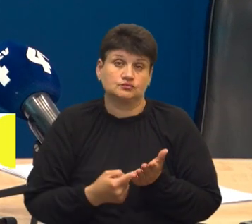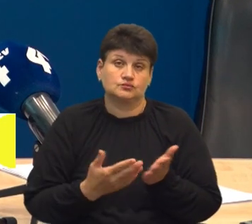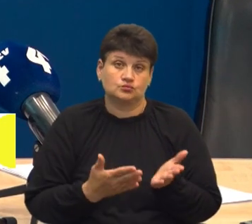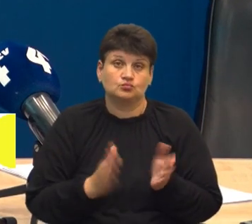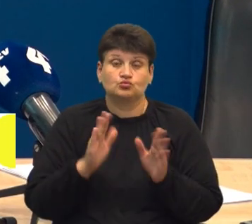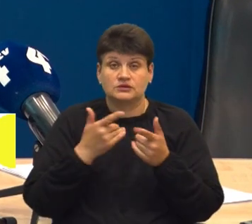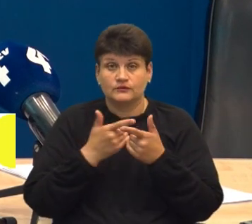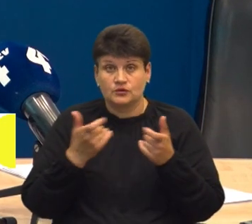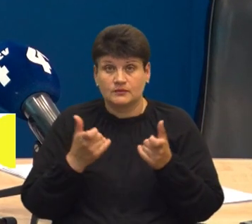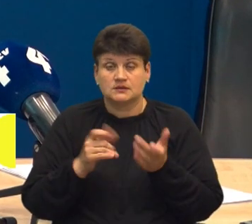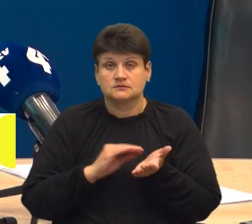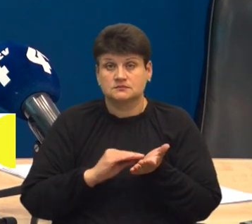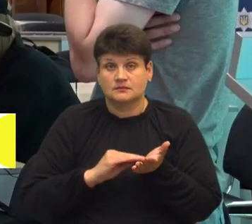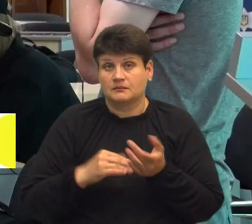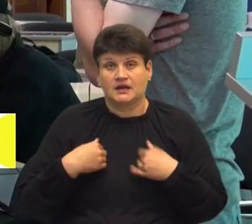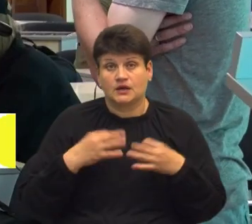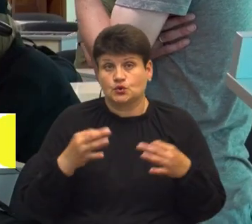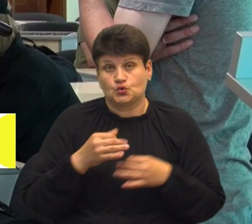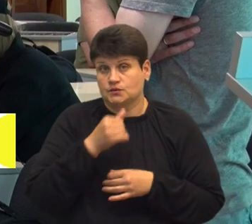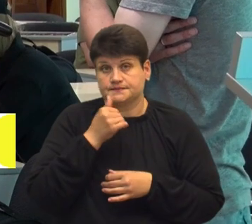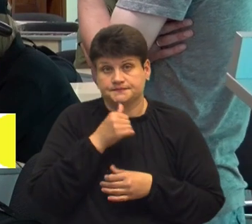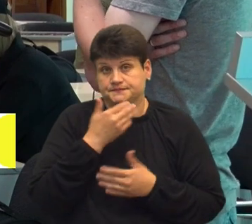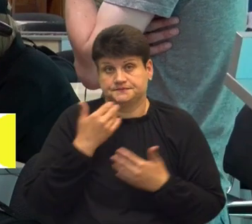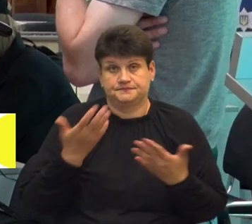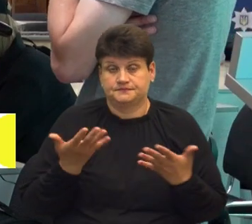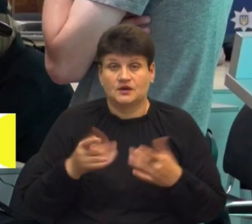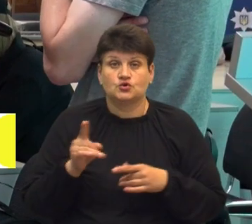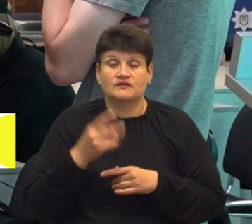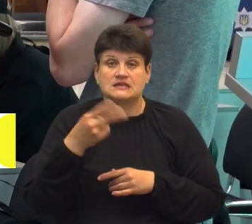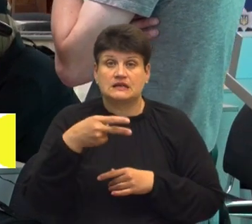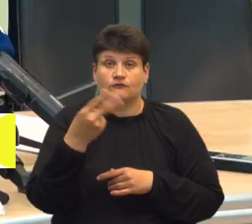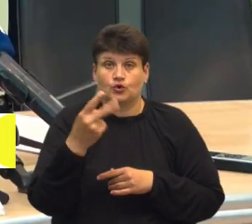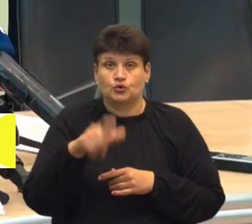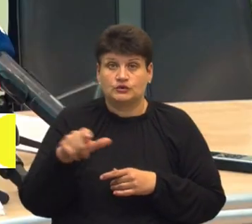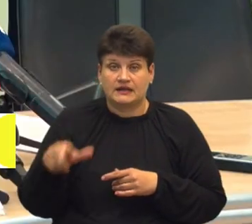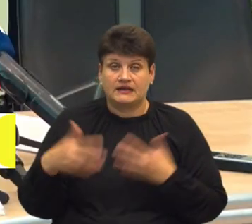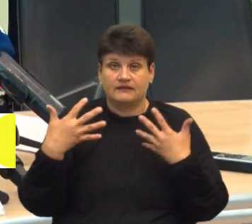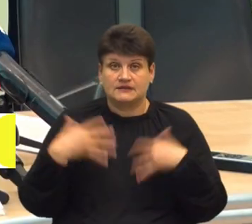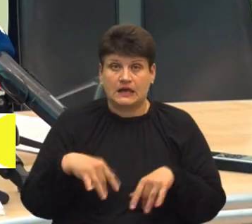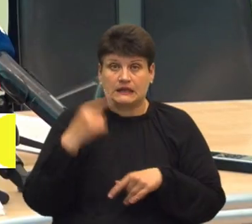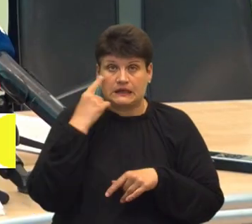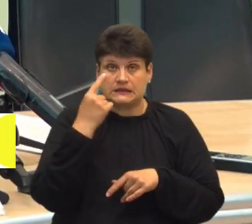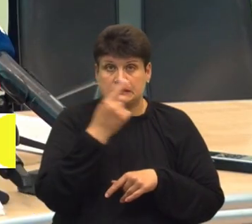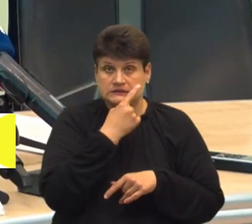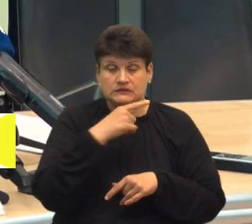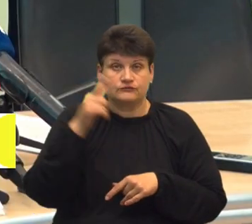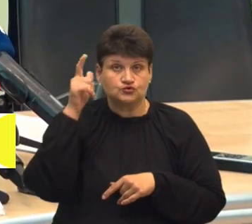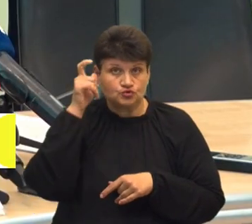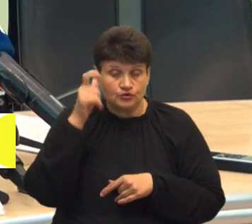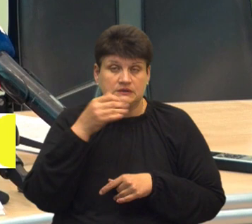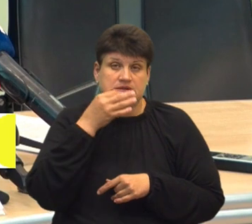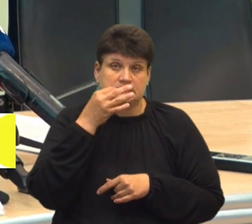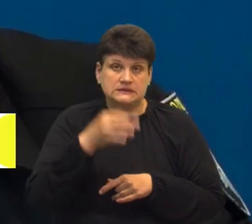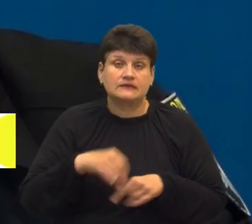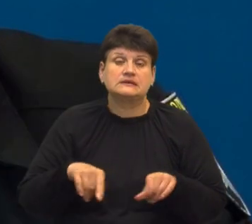опублікуєте, ми нічого не приховуємо. Щодо 22 людей, які втратили зір після ін'єкцій у черговість, Сергій Зюбаненко